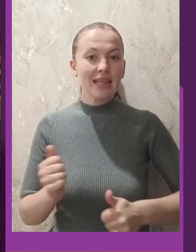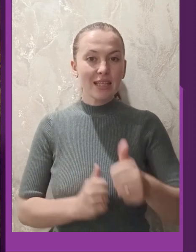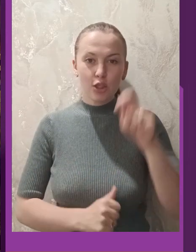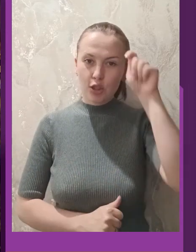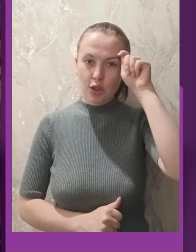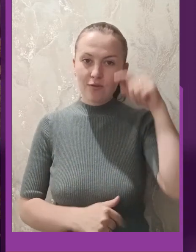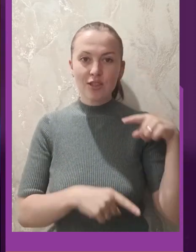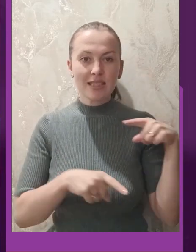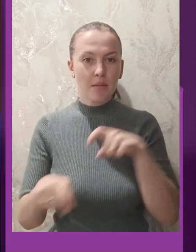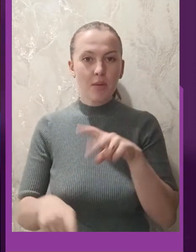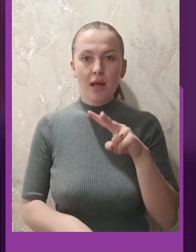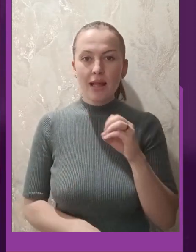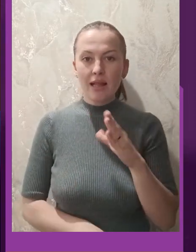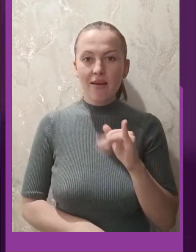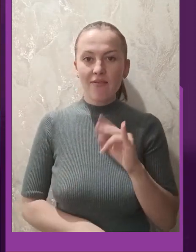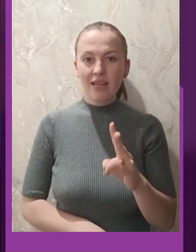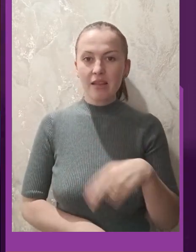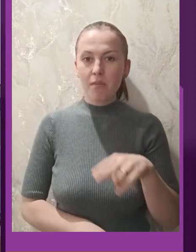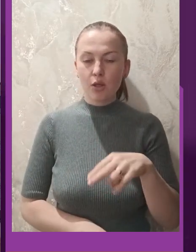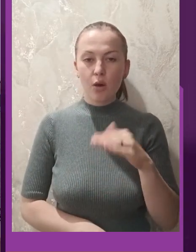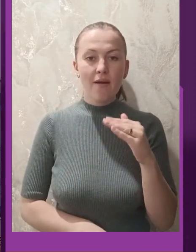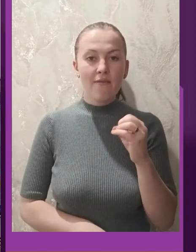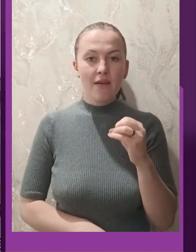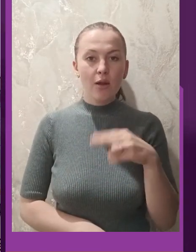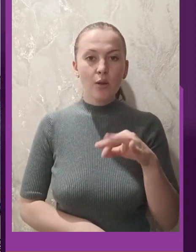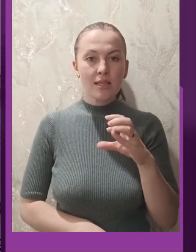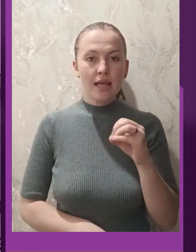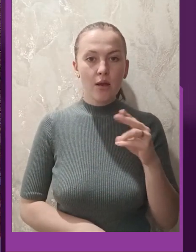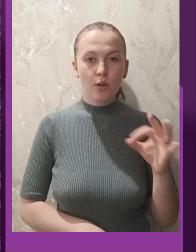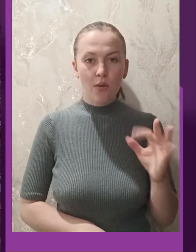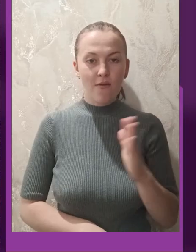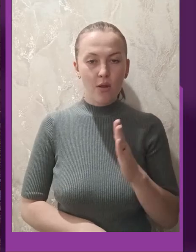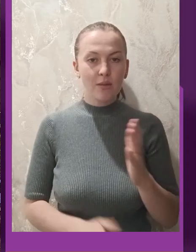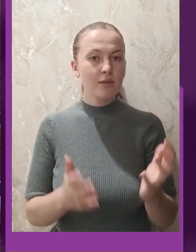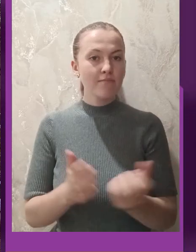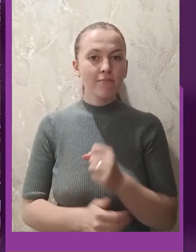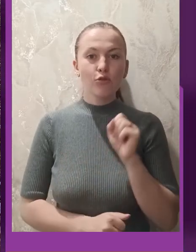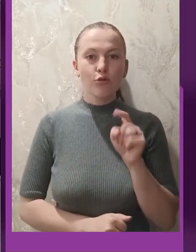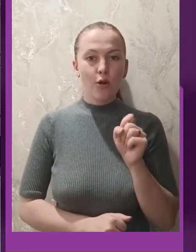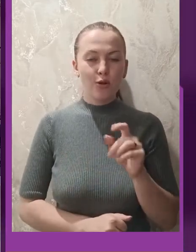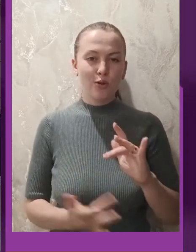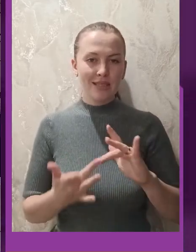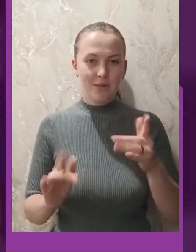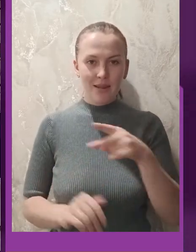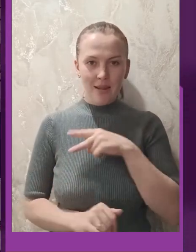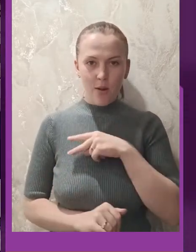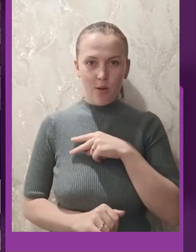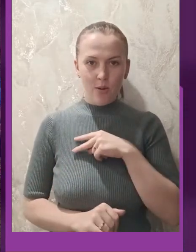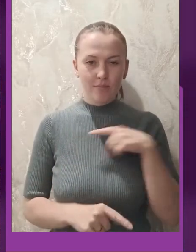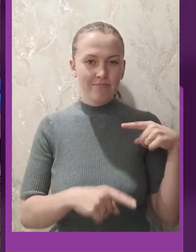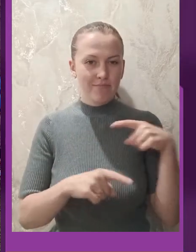чоловічого забігу Левін Дмитро та Федосеєнко Володимир здобули золоту та срібну нагороди,